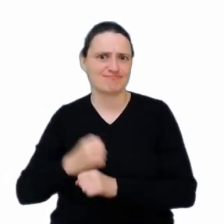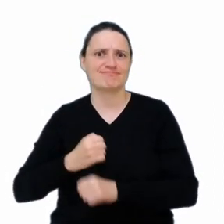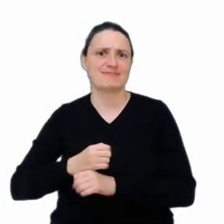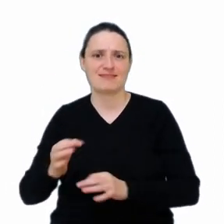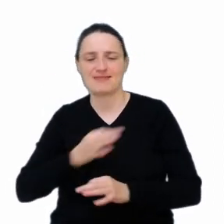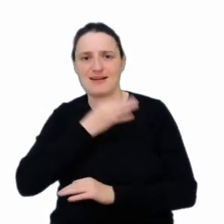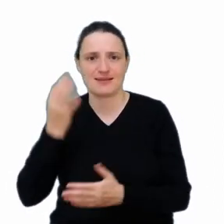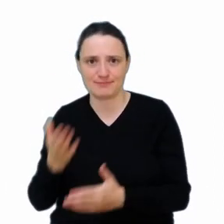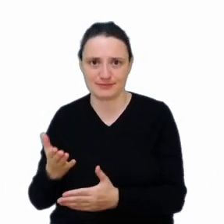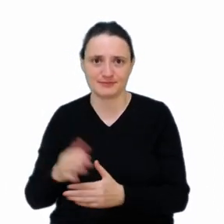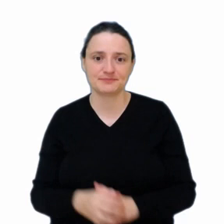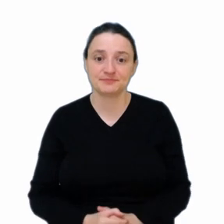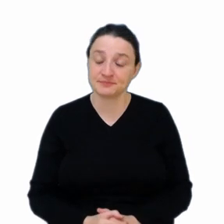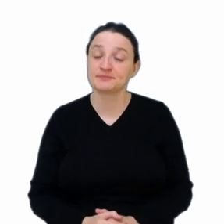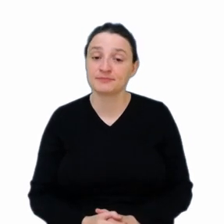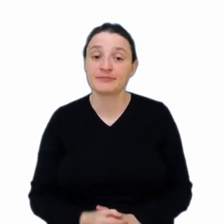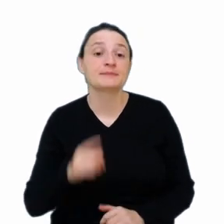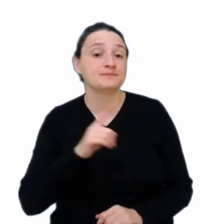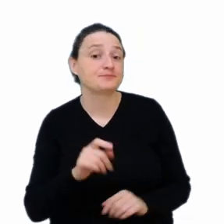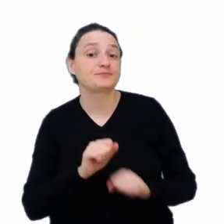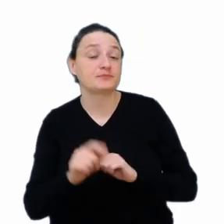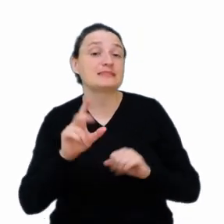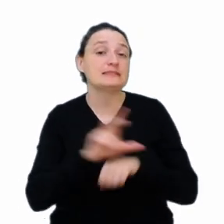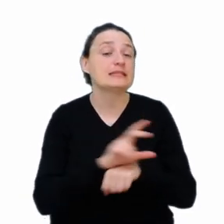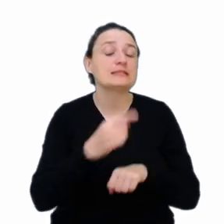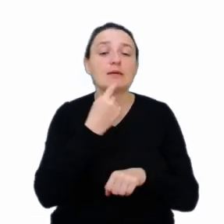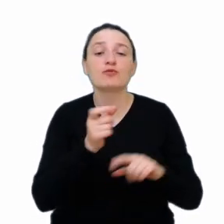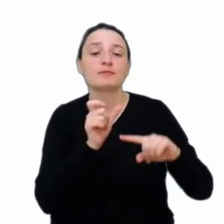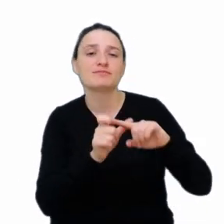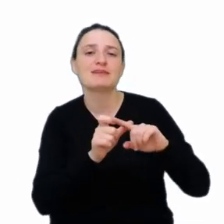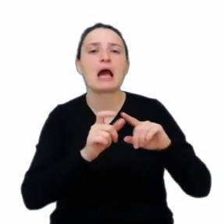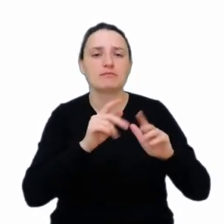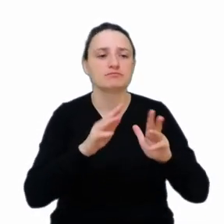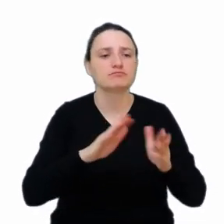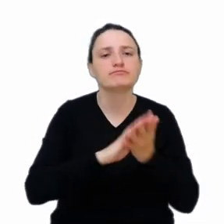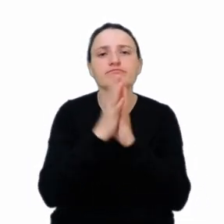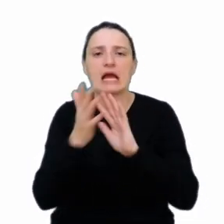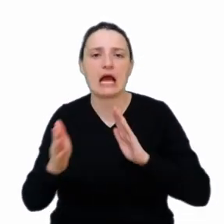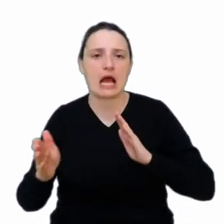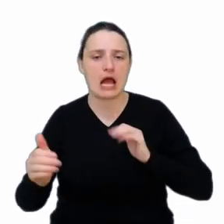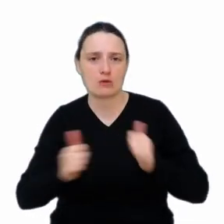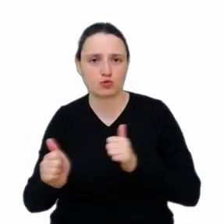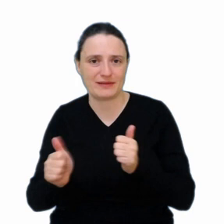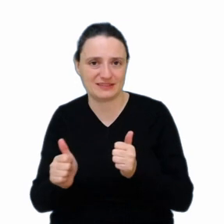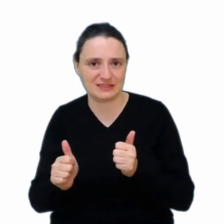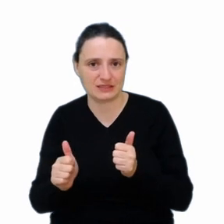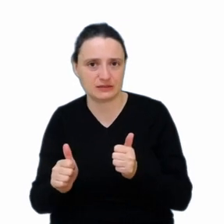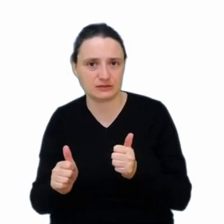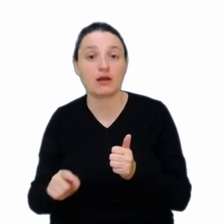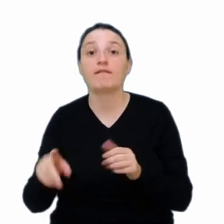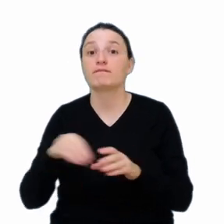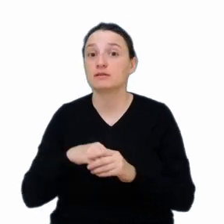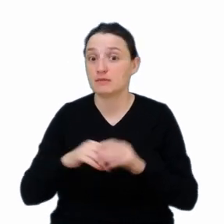I jest takie pojęcie w świecie techniki, ono się nazywa automatyzacja. Właśnie to pojęcie zawiera w swoim